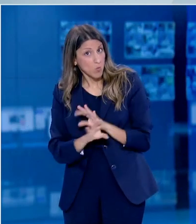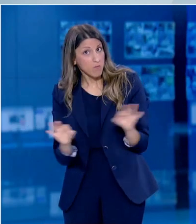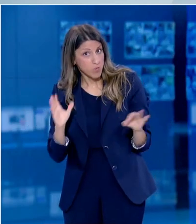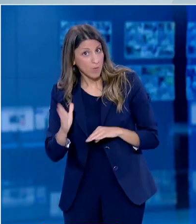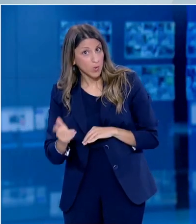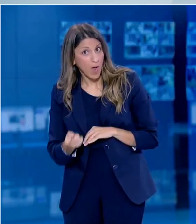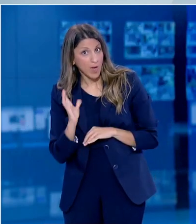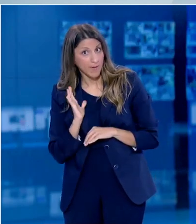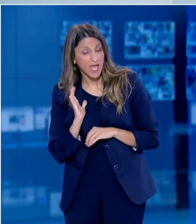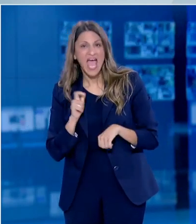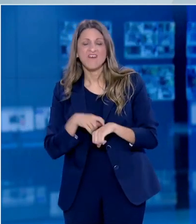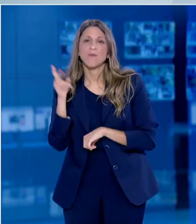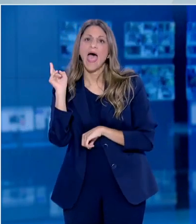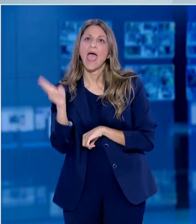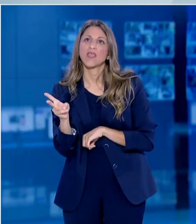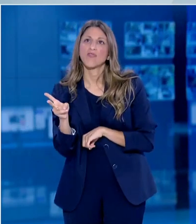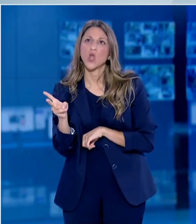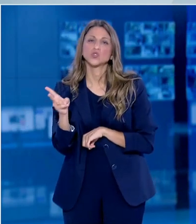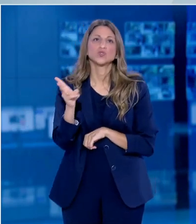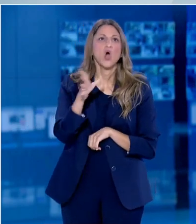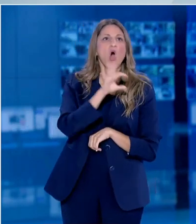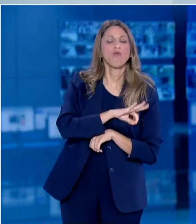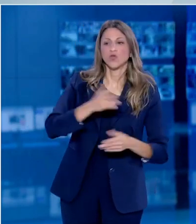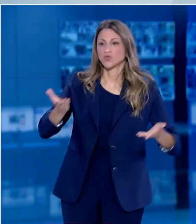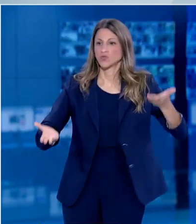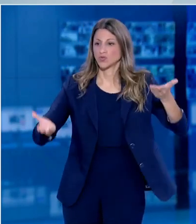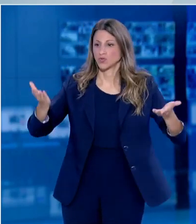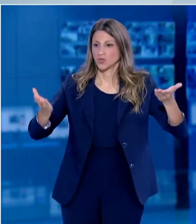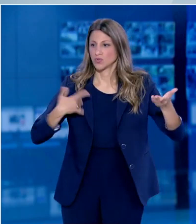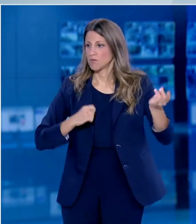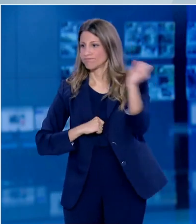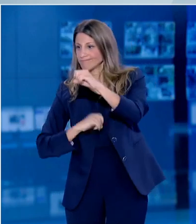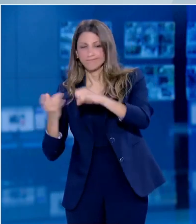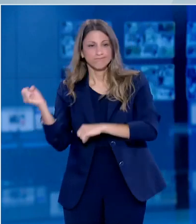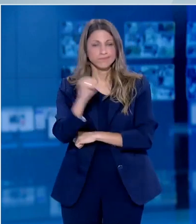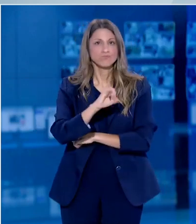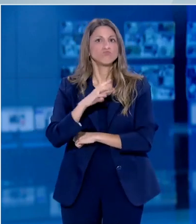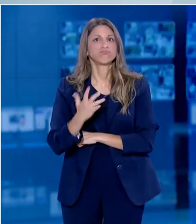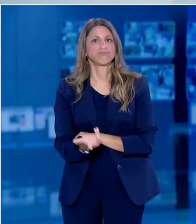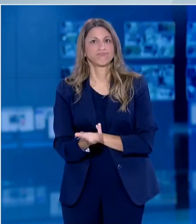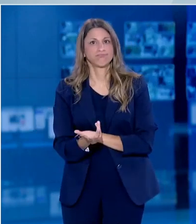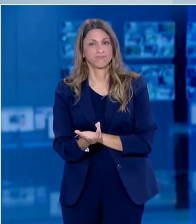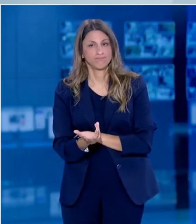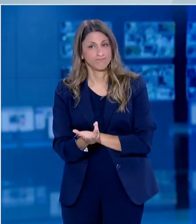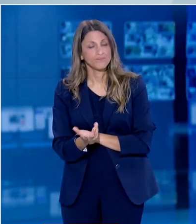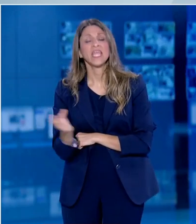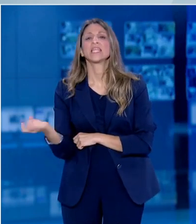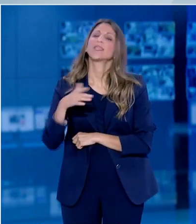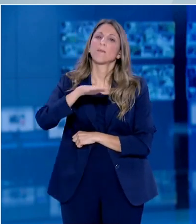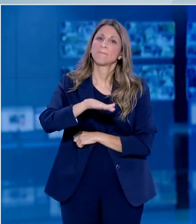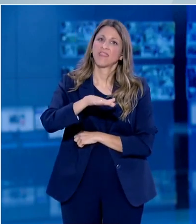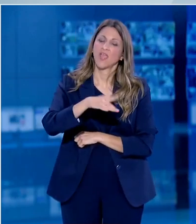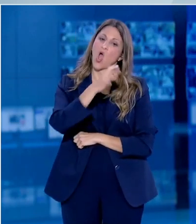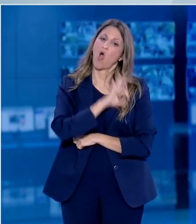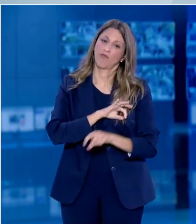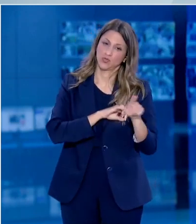κίνδυνοι είναι περισσότεροι από το όφελος των παιδιών που επανέρχονται στη σχολική διαδικασία. Βέβαια κάτι που λειτουργεί καλά για ένα παιδί μπορεί να μην λειτουργεί